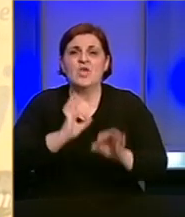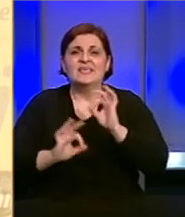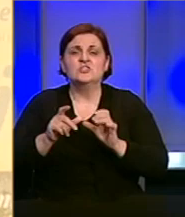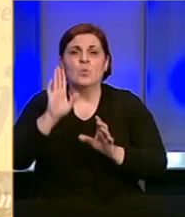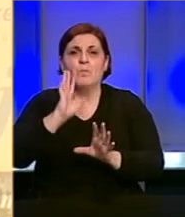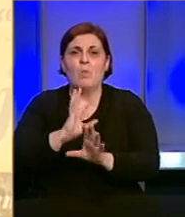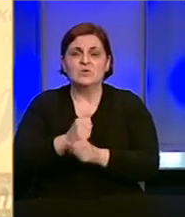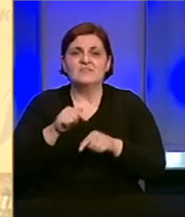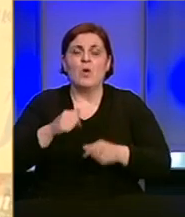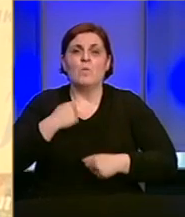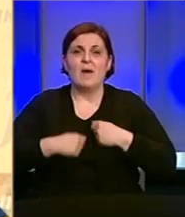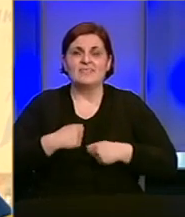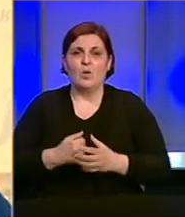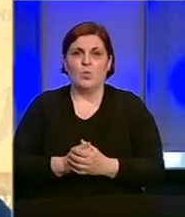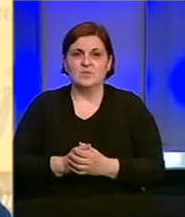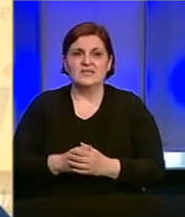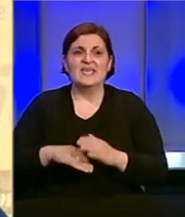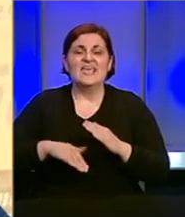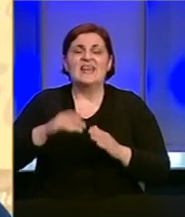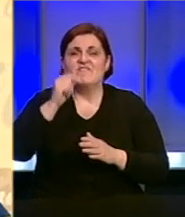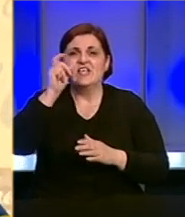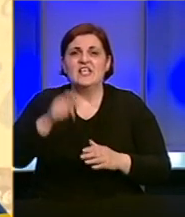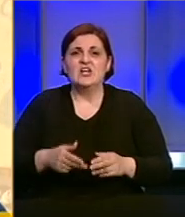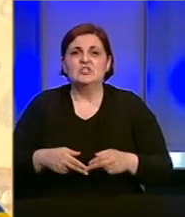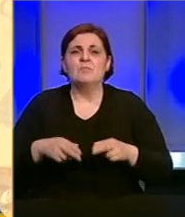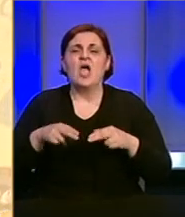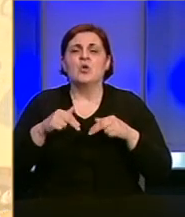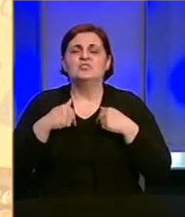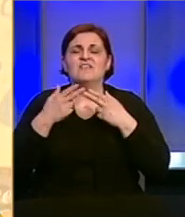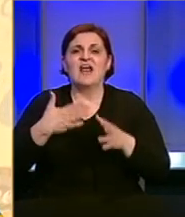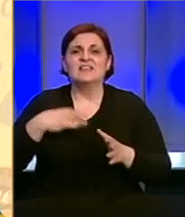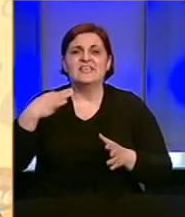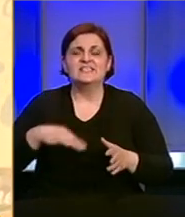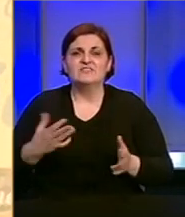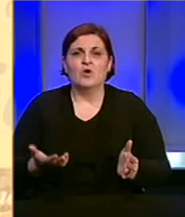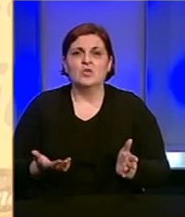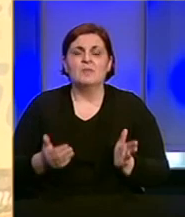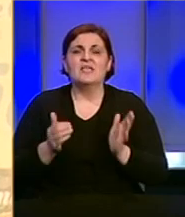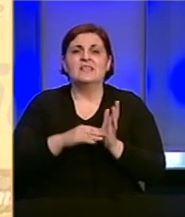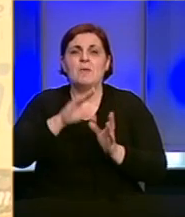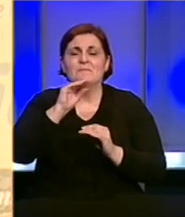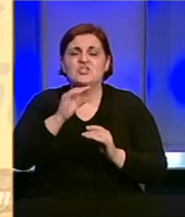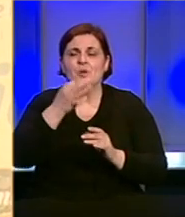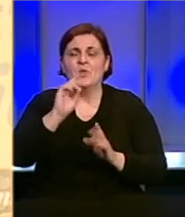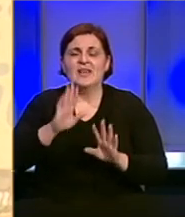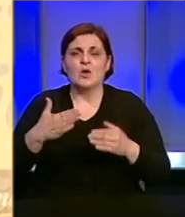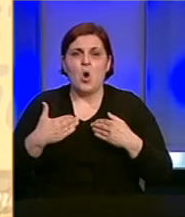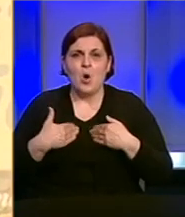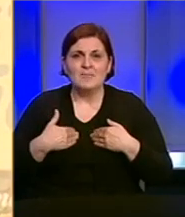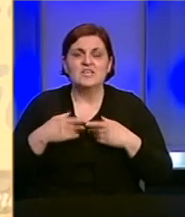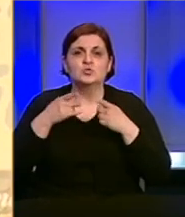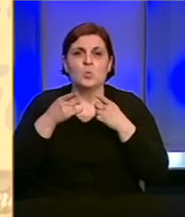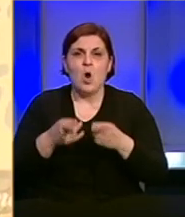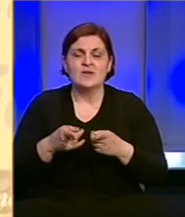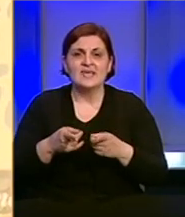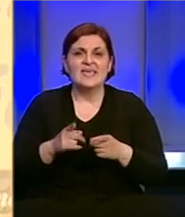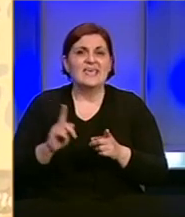Bosni i Hercegovini u Banja Luci. Najvisi vroj ljudi koji se vratili svojim zadacima i koji možda treba da pričaju ovo bolje nego mi su upravo oni.